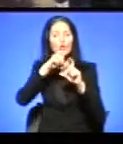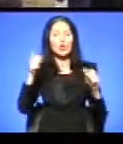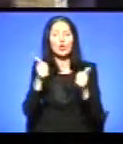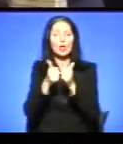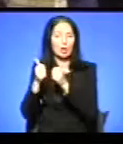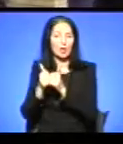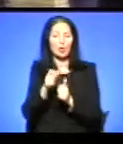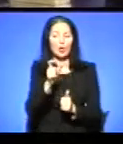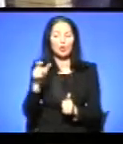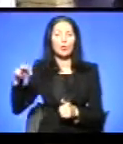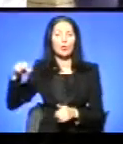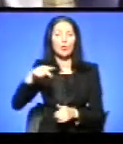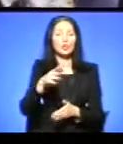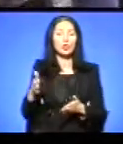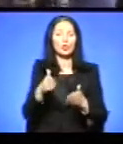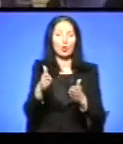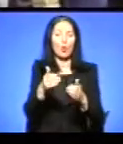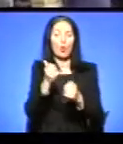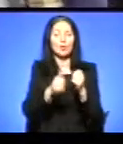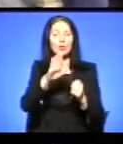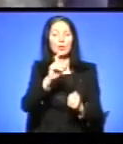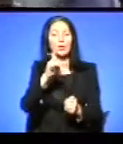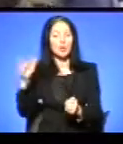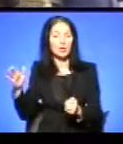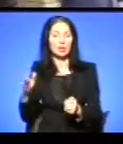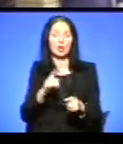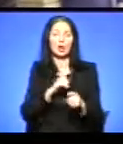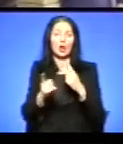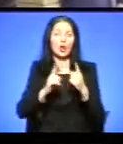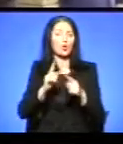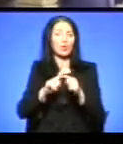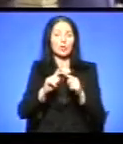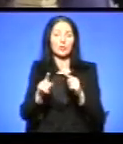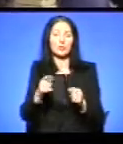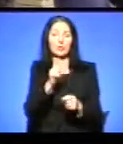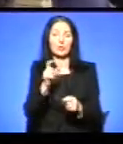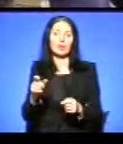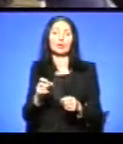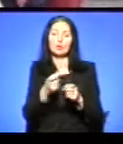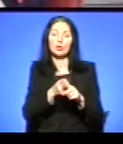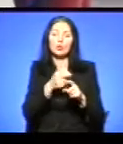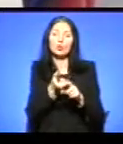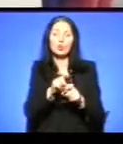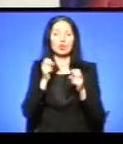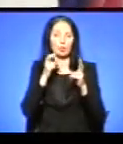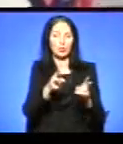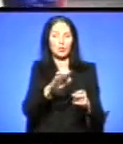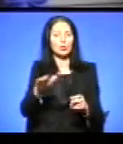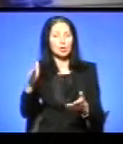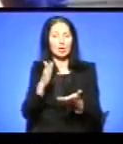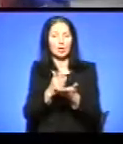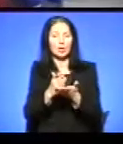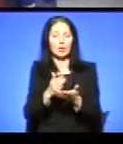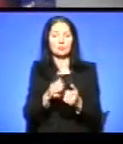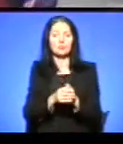переходять дорогу кожних п'ять хвилин, інтенсивний рух. Люди наражають себе на безпеку, тим більше діти. До протестувальників